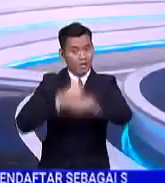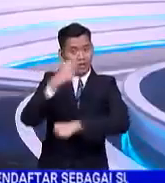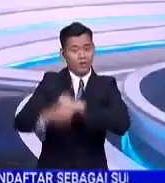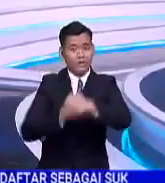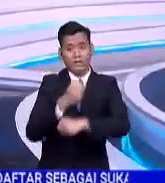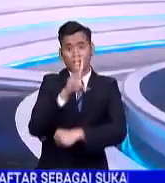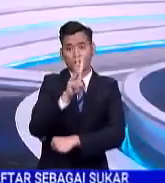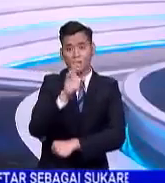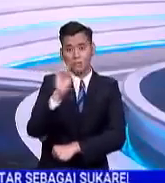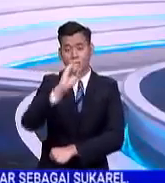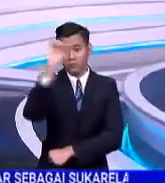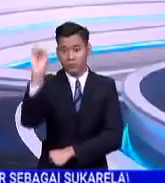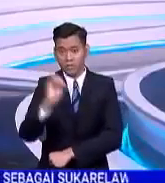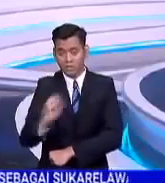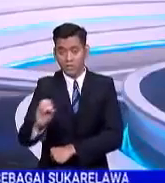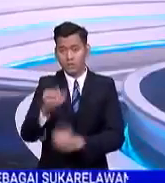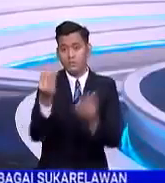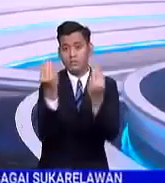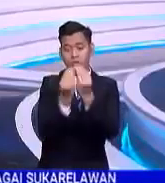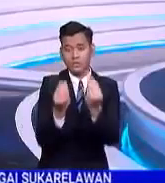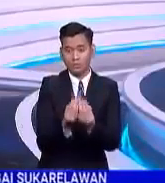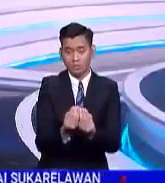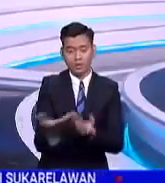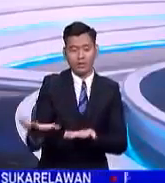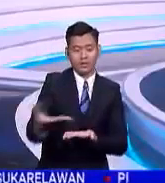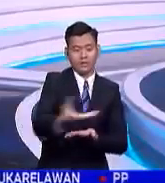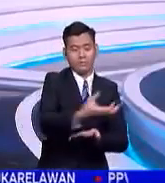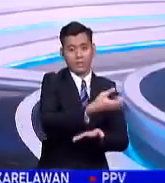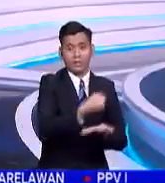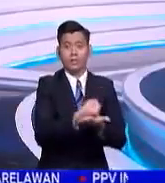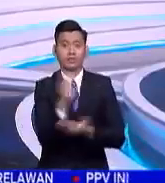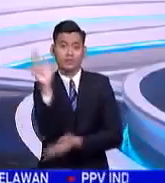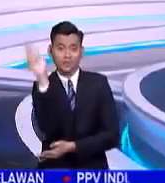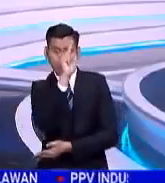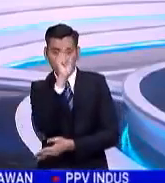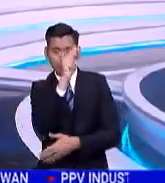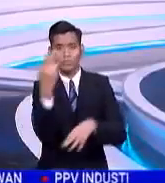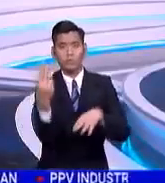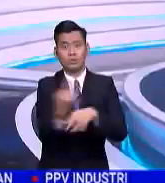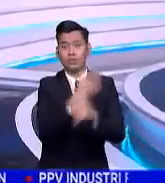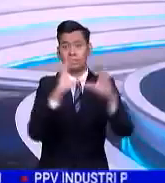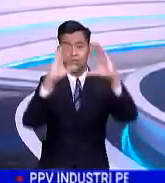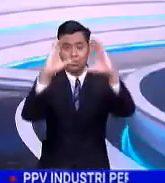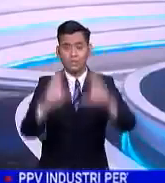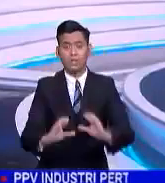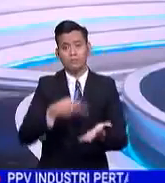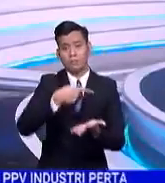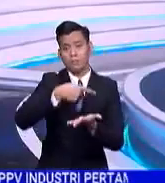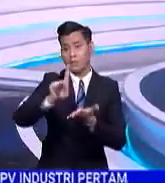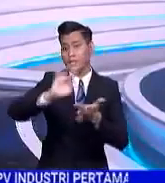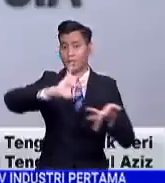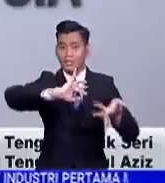% daripada jumlah kutipan kerajaan dilaksanakan menerusi kaedah e-pembayaran.